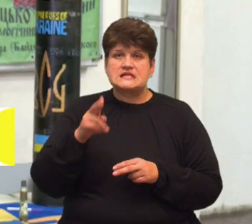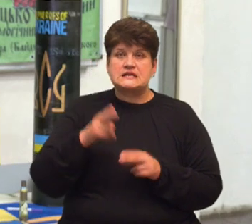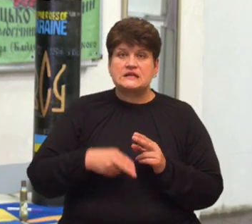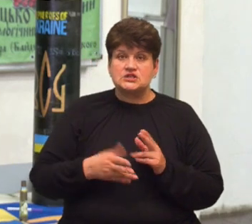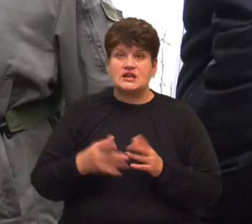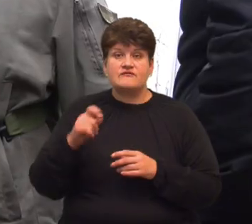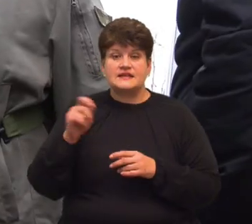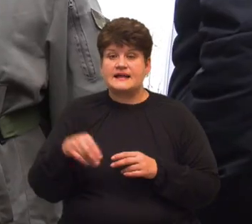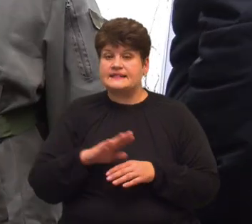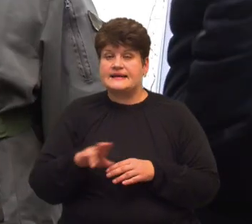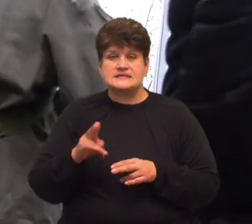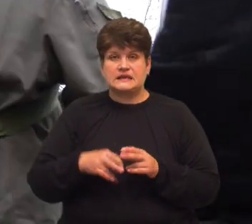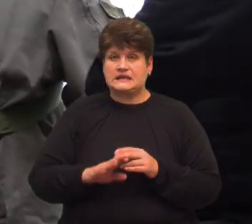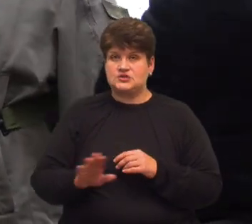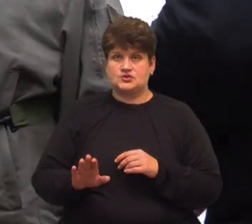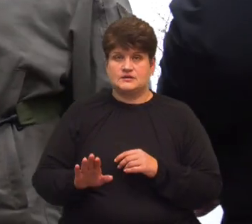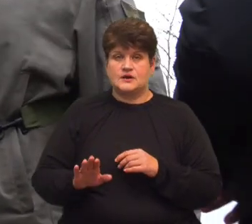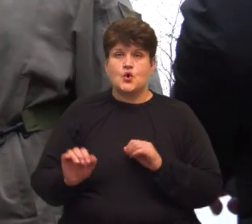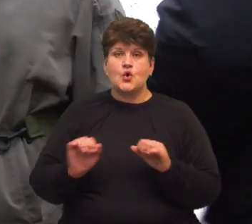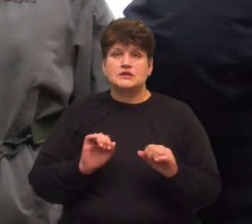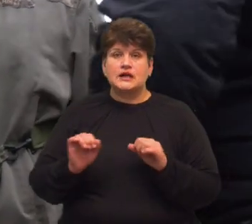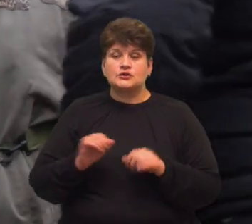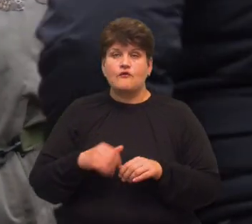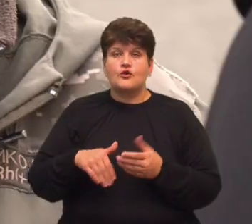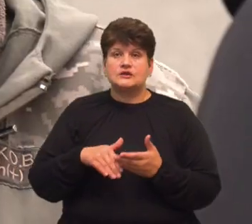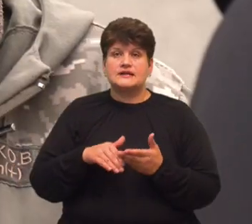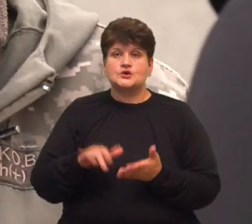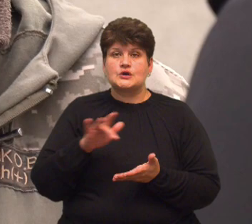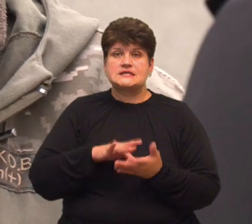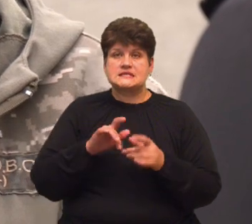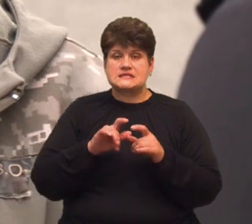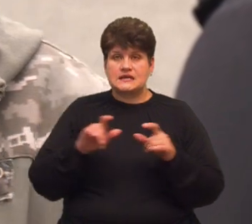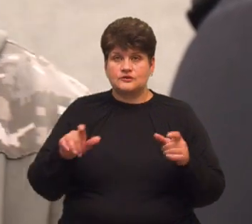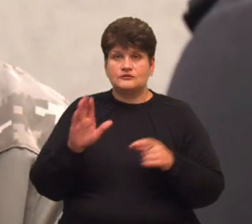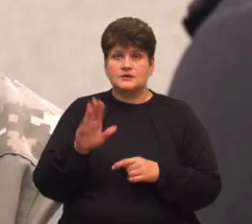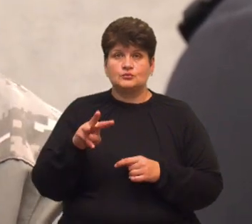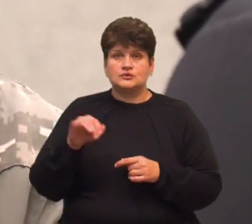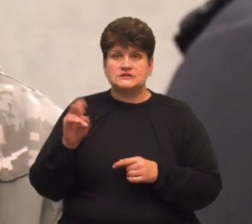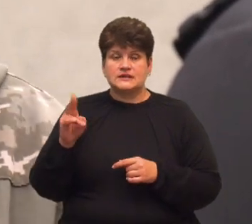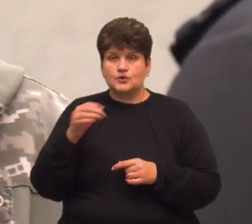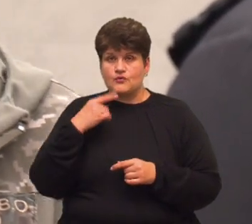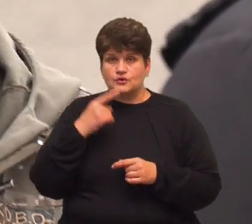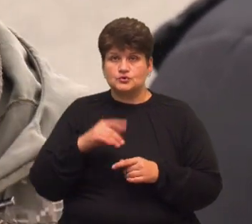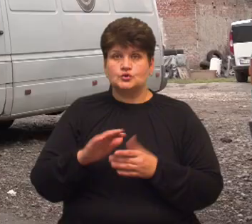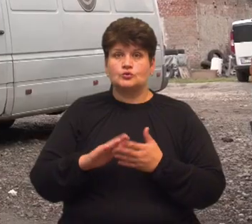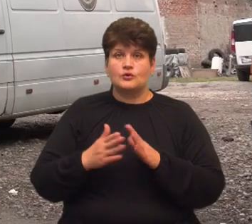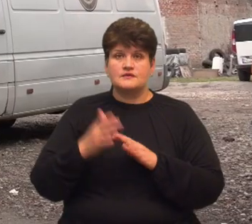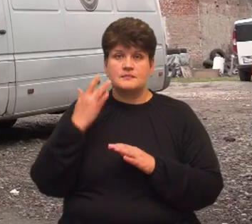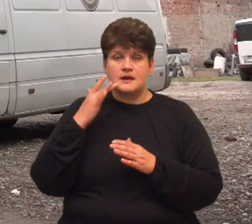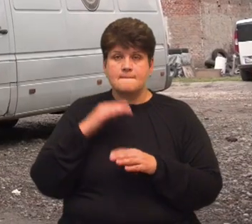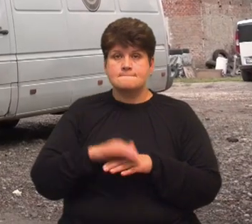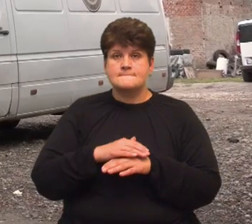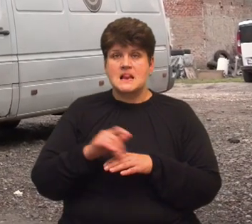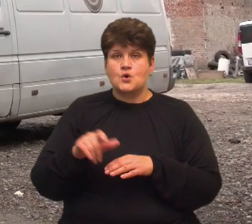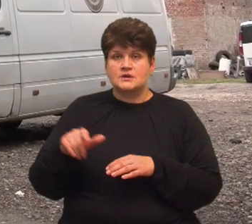Війна не закінчилась. Координатор волонтерського центру Володимир Масейко каже, домовилися з американськими благодійниками про подальшу